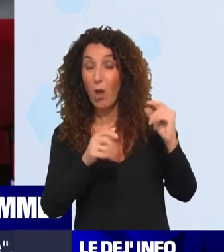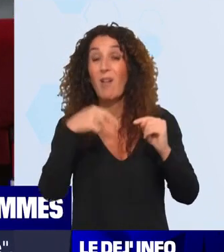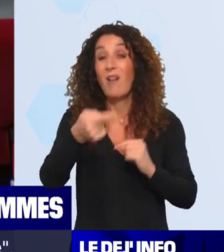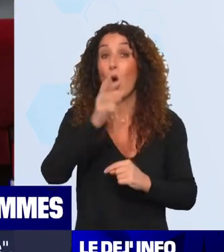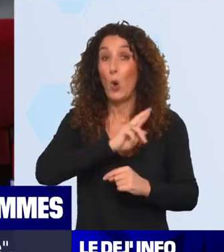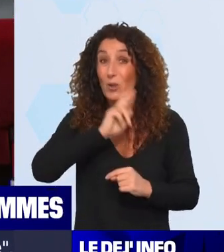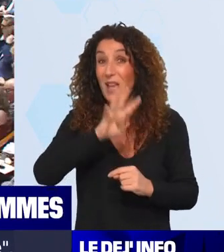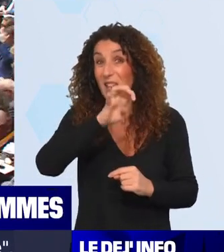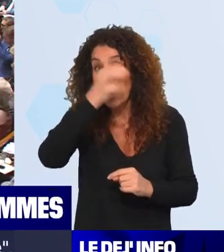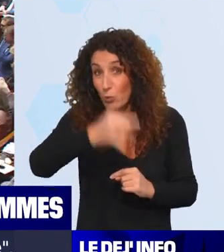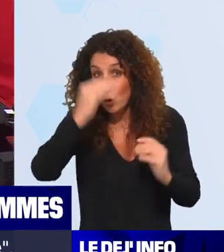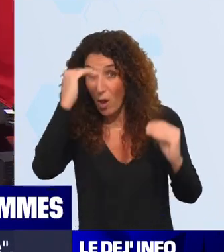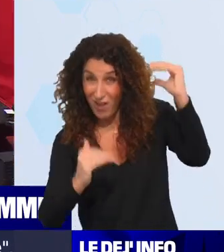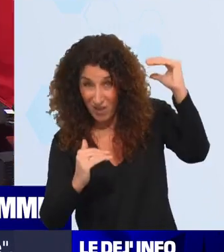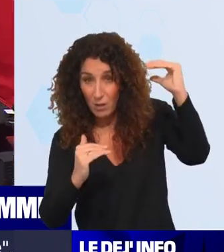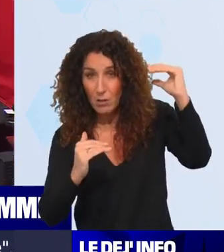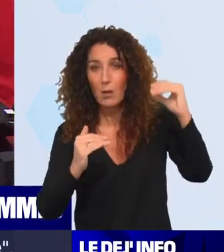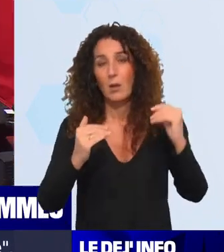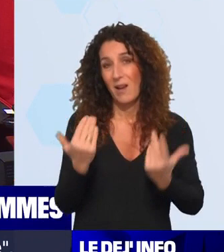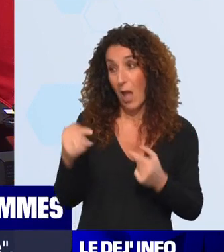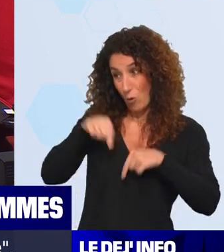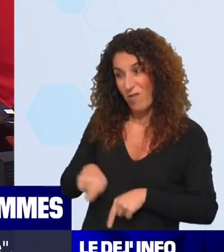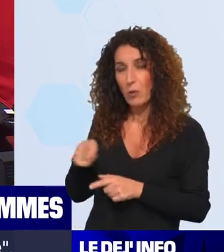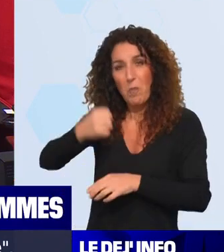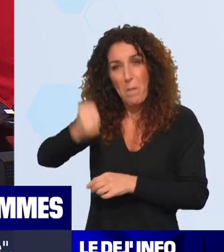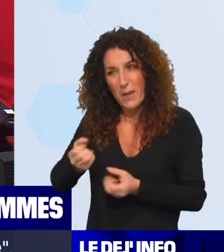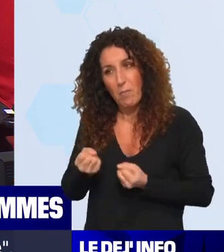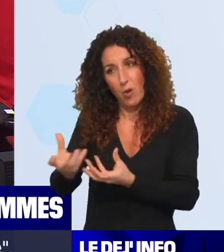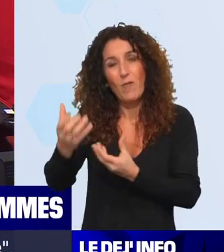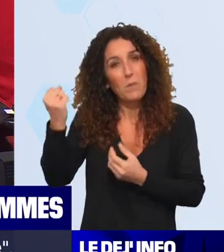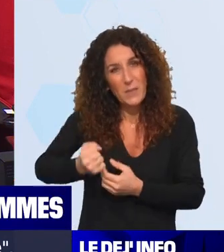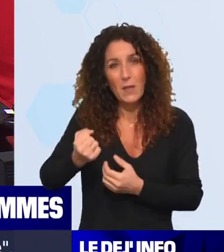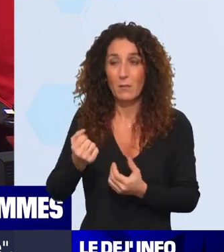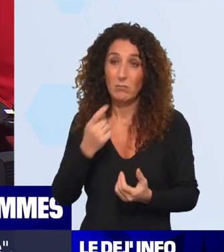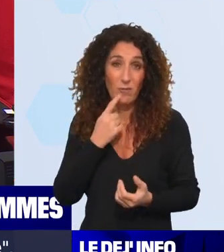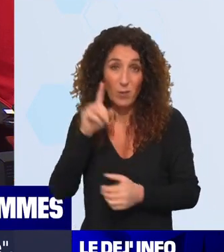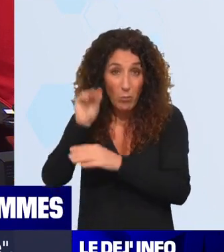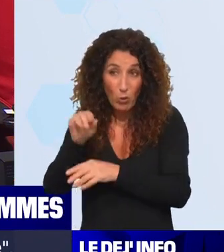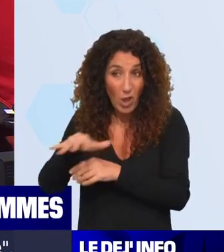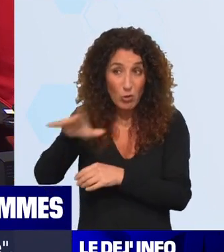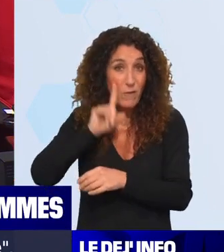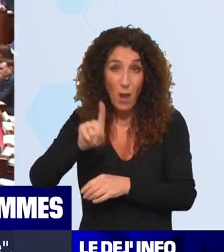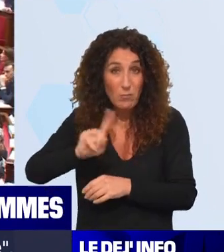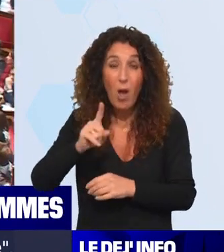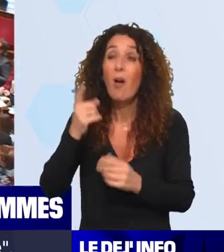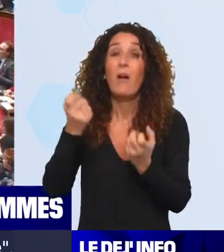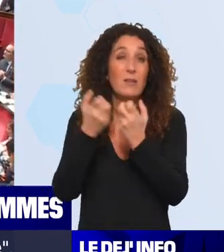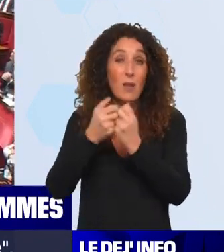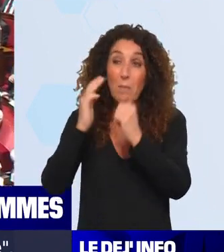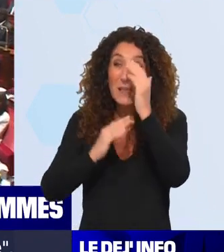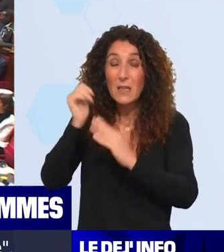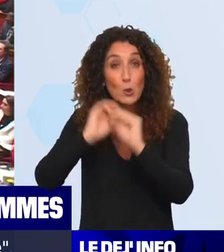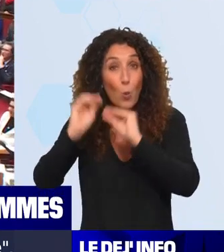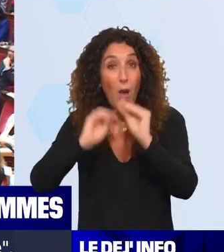pension, c'est 40%. Et finalement, le gouvernement, il vient creuser ça. Et il ne fait rien pour ces femmes qui sont, je pense notamment au métier du soin, qui sont à 90